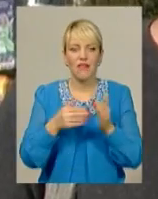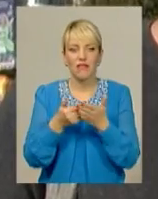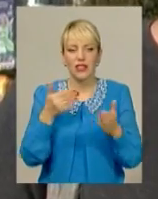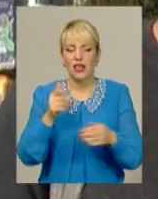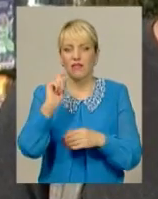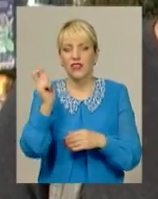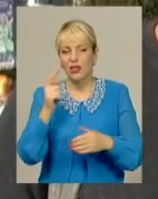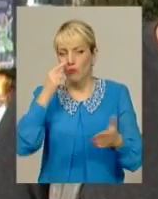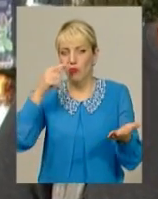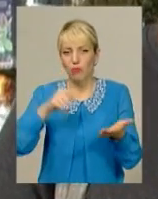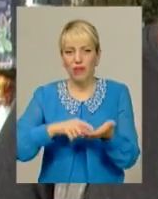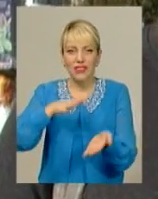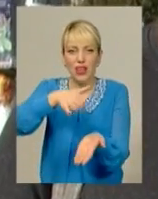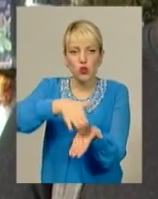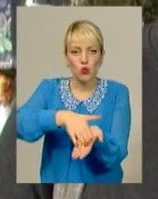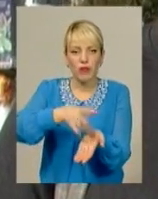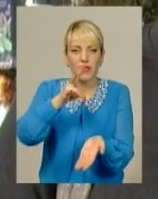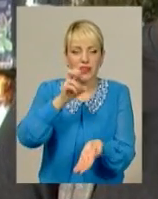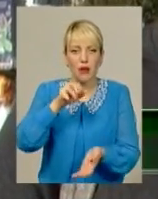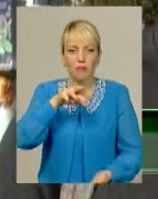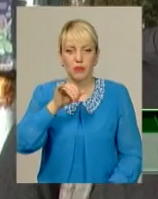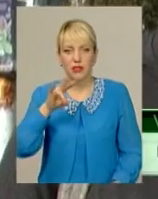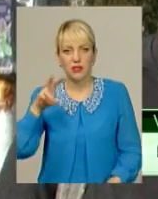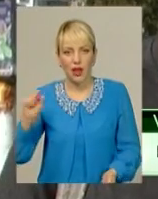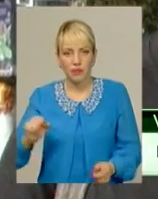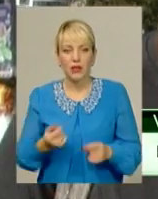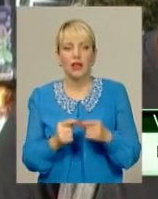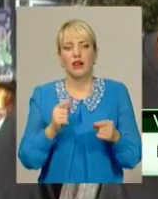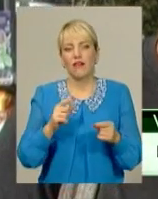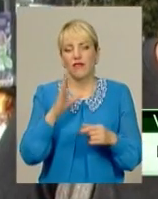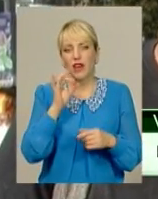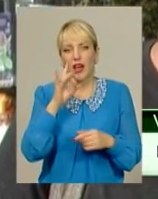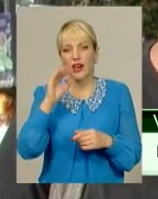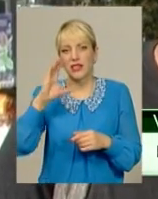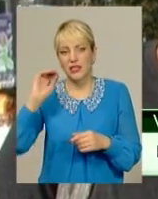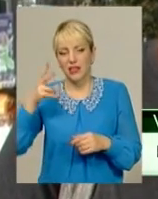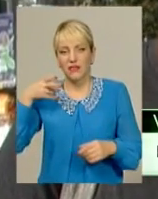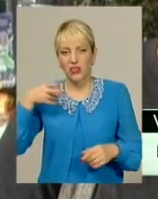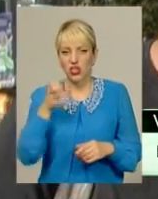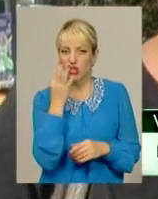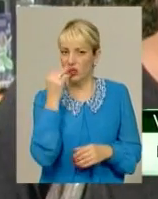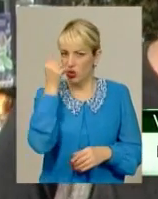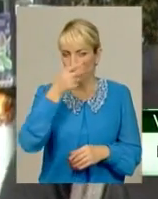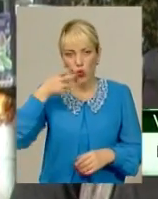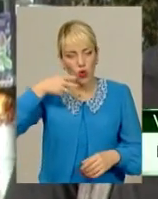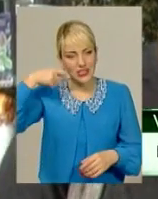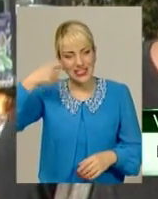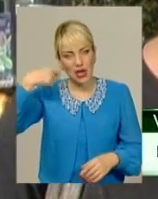Ми знімали в вересні 2014 року і